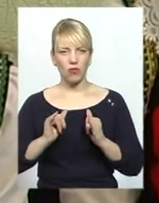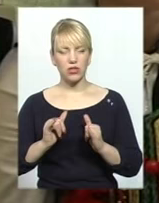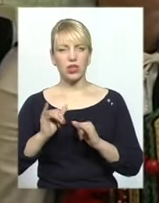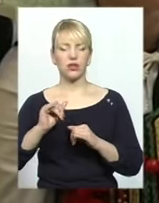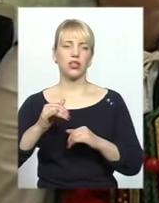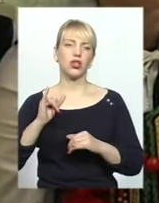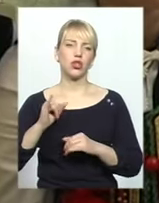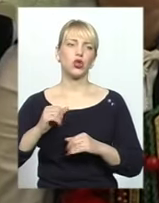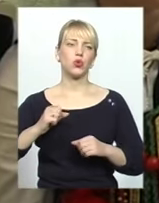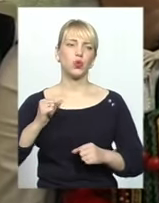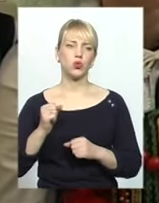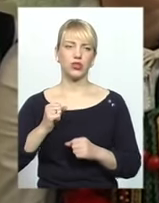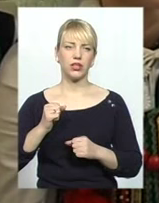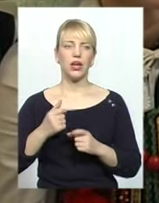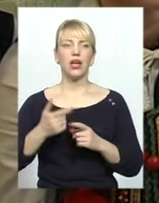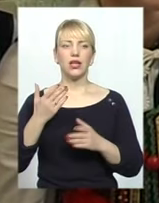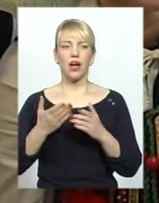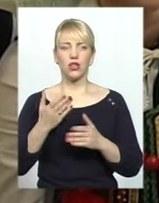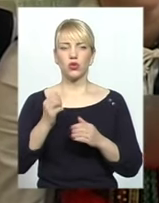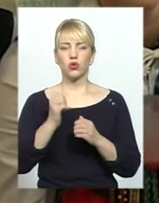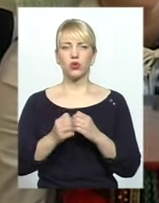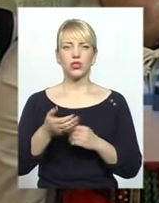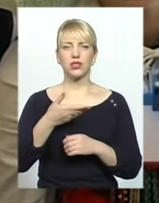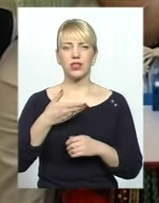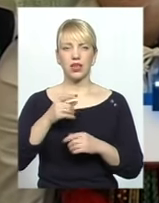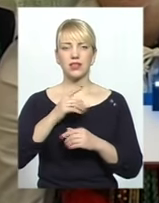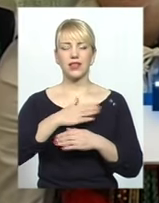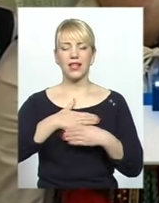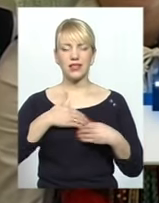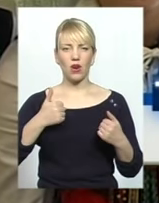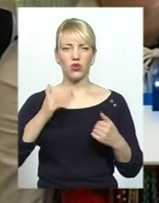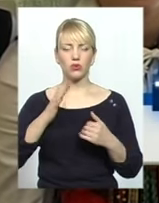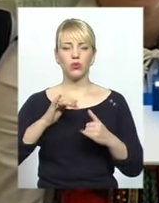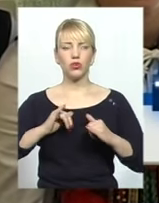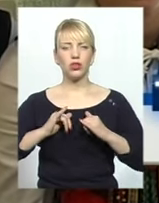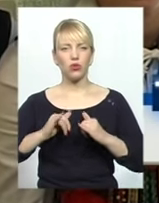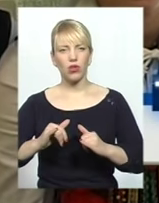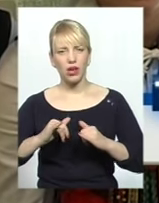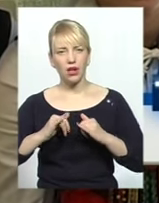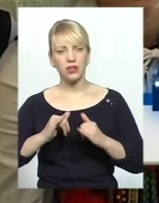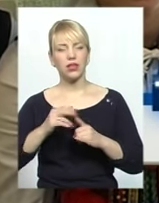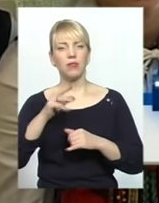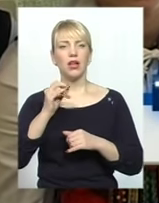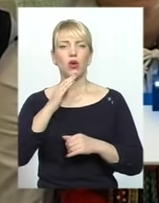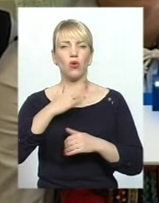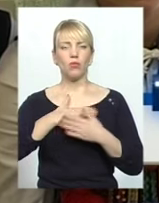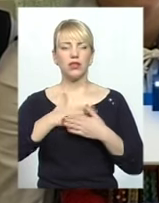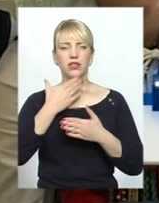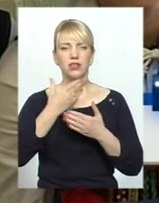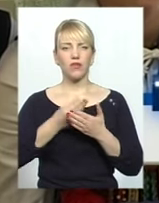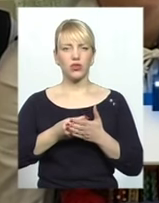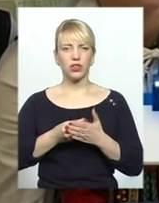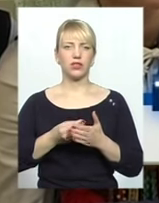дружити. Якщо кожен з нас не захоче бути толерантним і любити своїх друзів, свою родину,